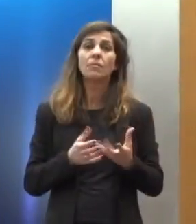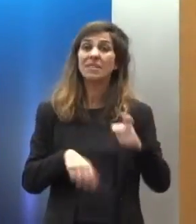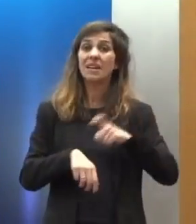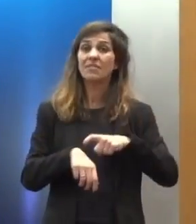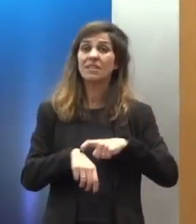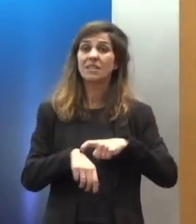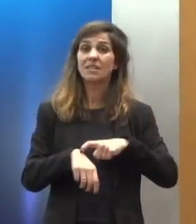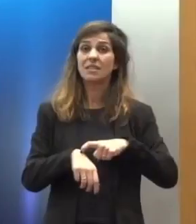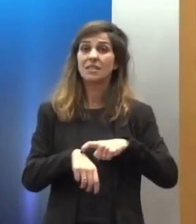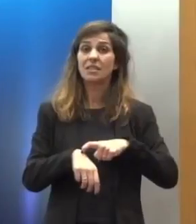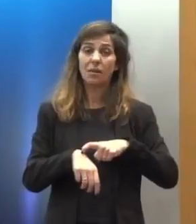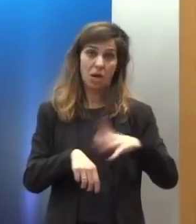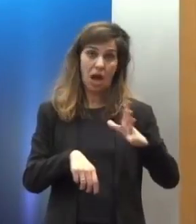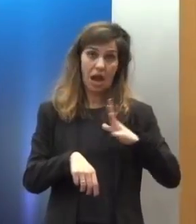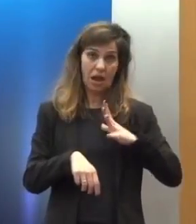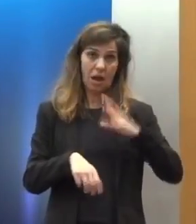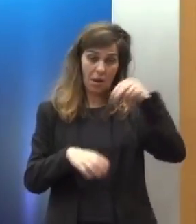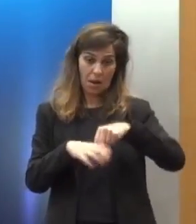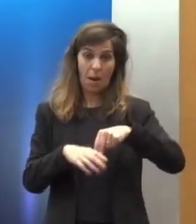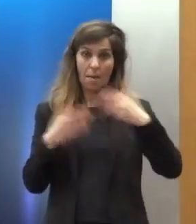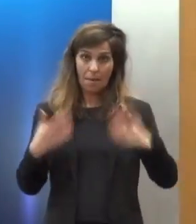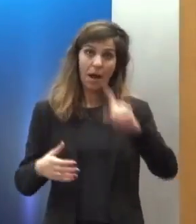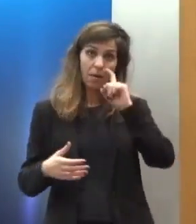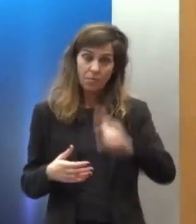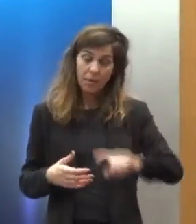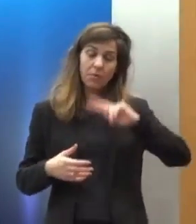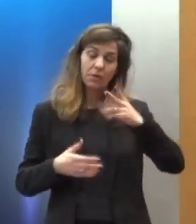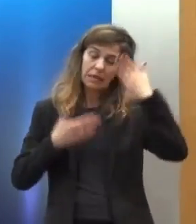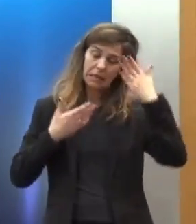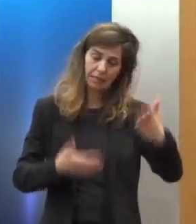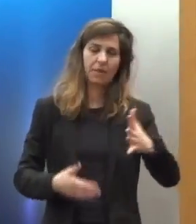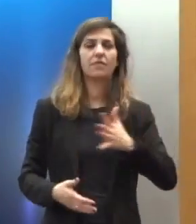στα χέρια μας τη λαϊκή εντολή και πρέπει να την τιμήσουμε. Σας ευχαριστώ πολύ.